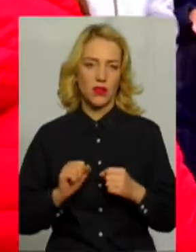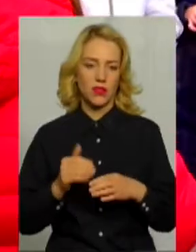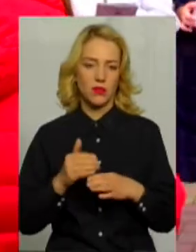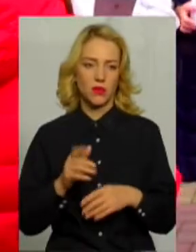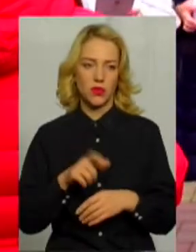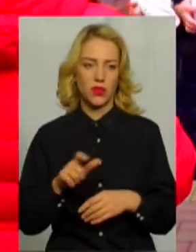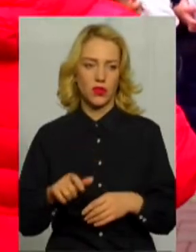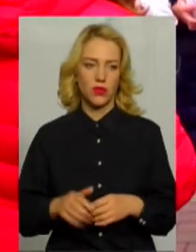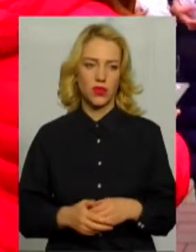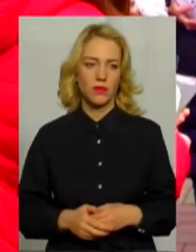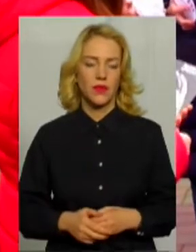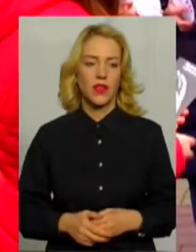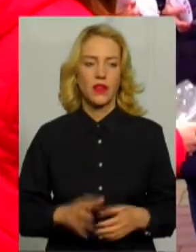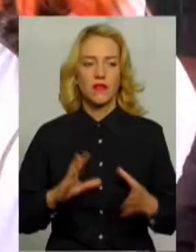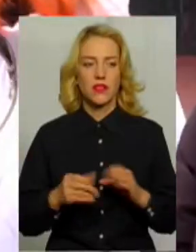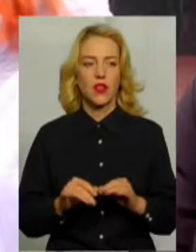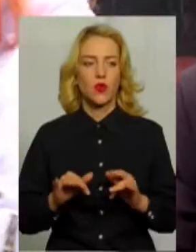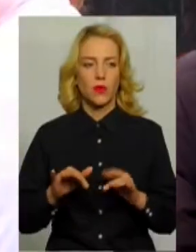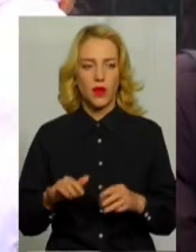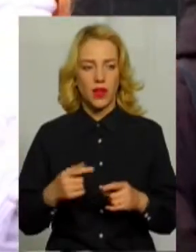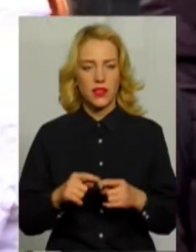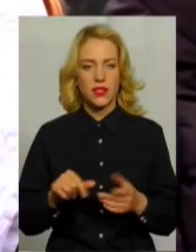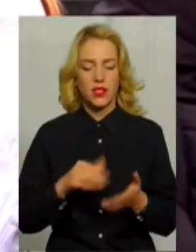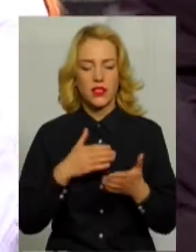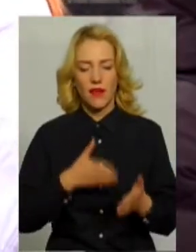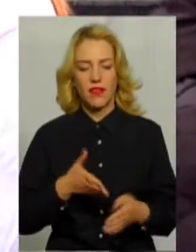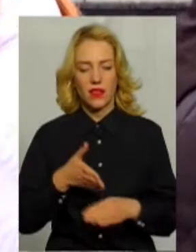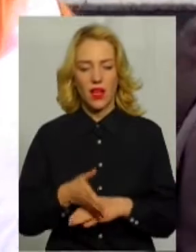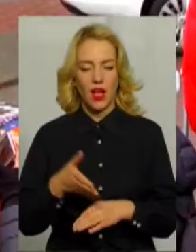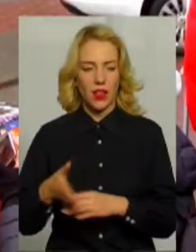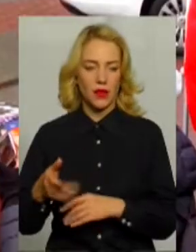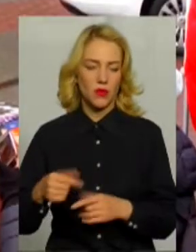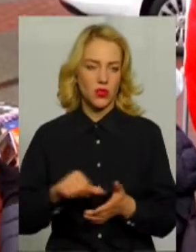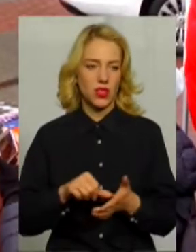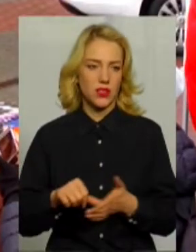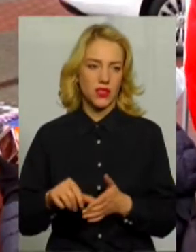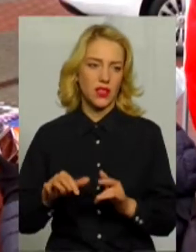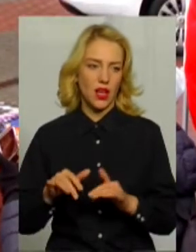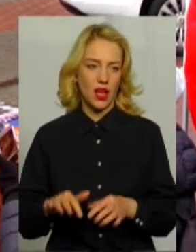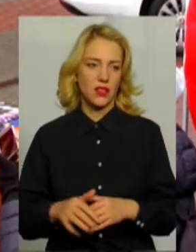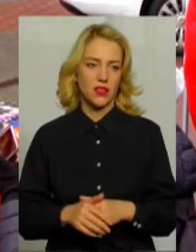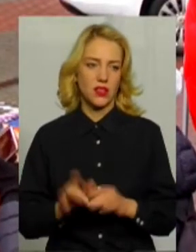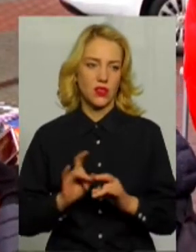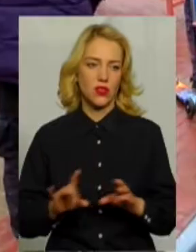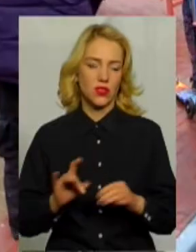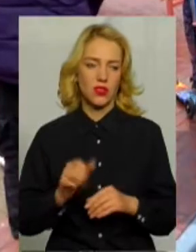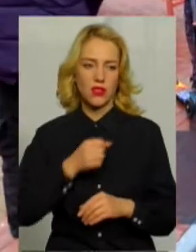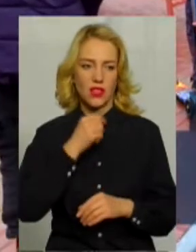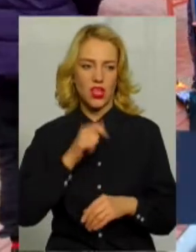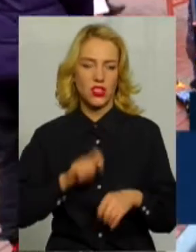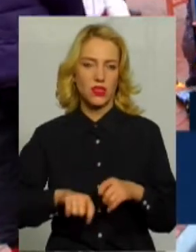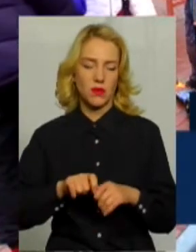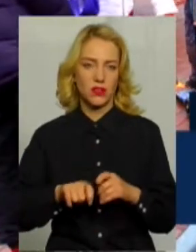Загалом на акцію завітали 15 учасників осередко ХМА, каже старший інспектор у ювенальної провенції Хмельницького відділу поліції Світлана Мельник. Це